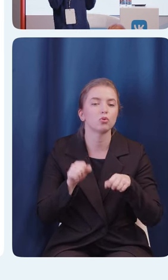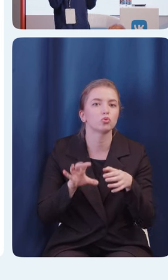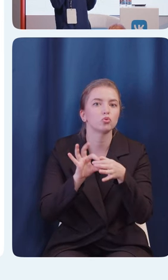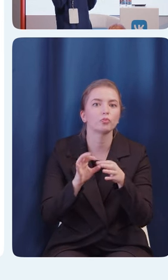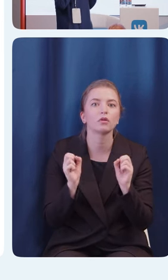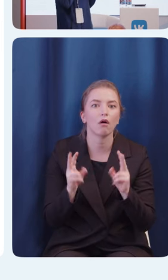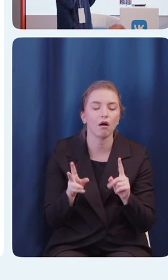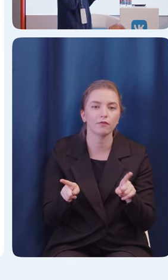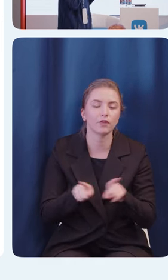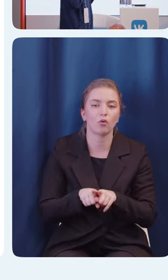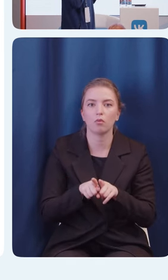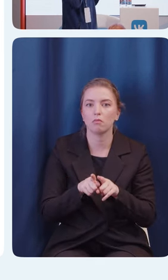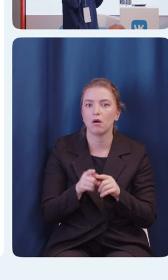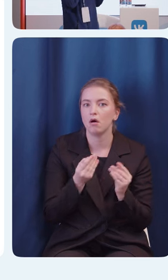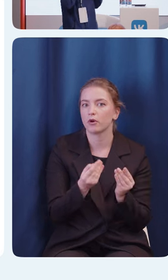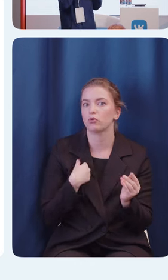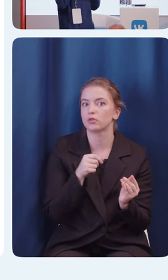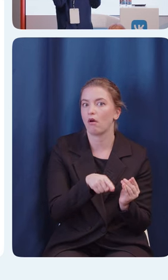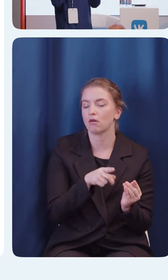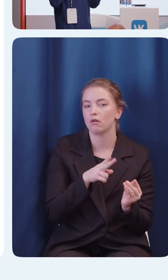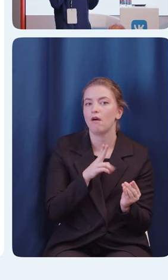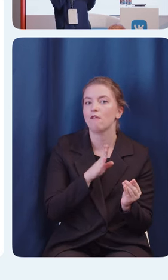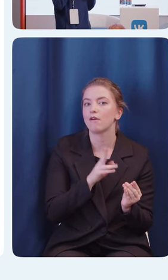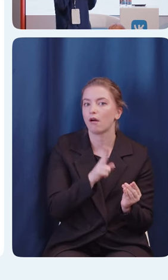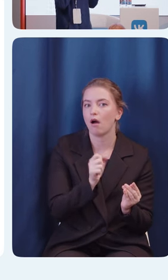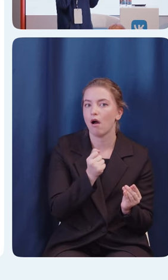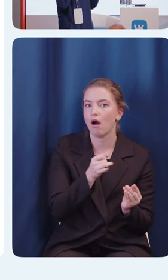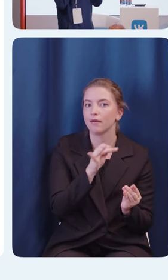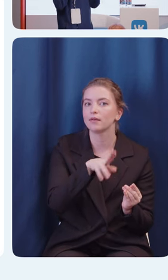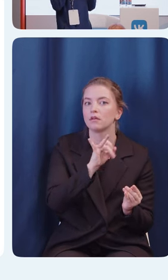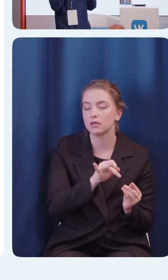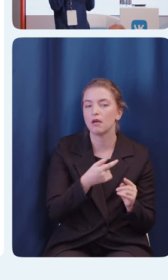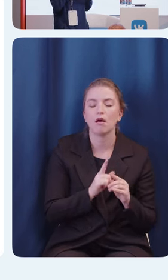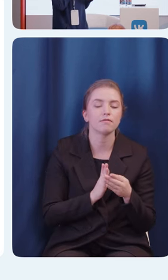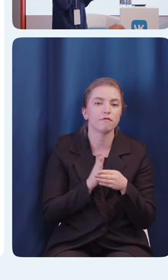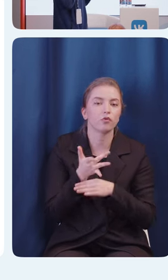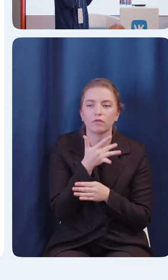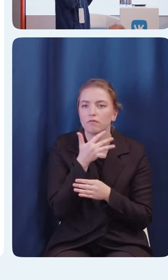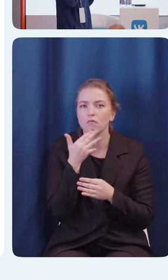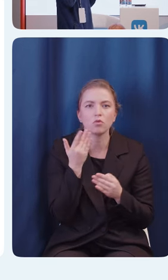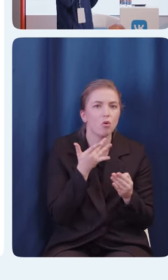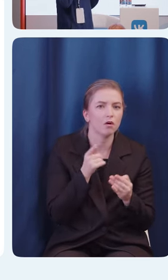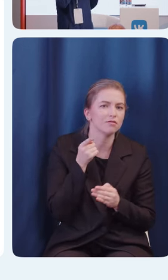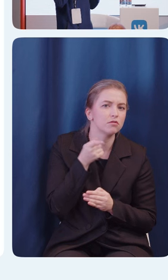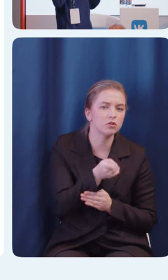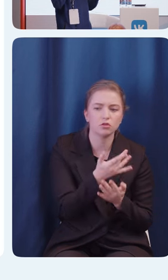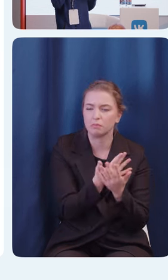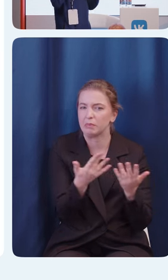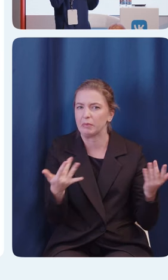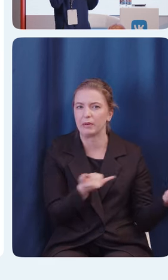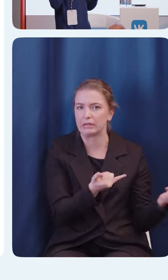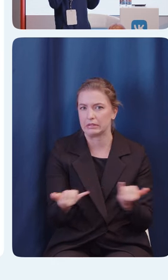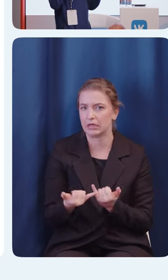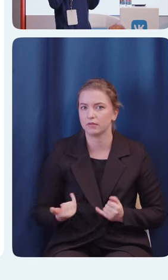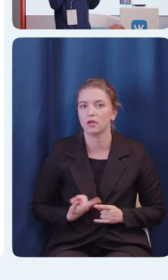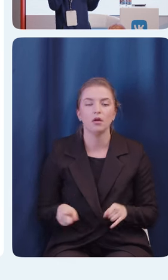продукте, как VKID, мы даем точку входа в тысячи сервисов. То есть делаем вклад в развитие инклюзии